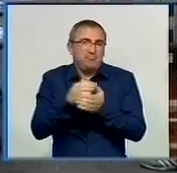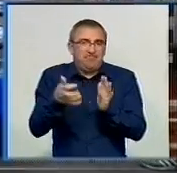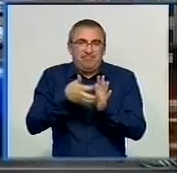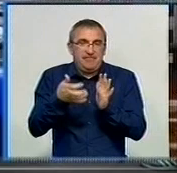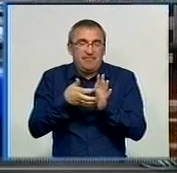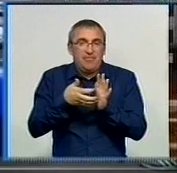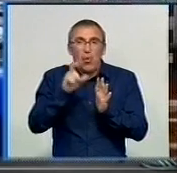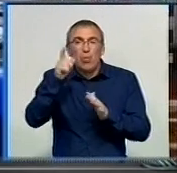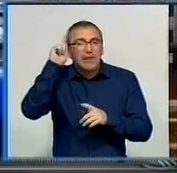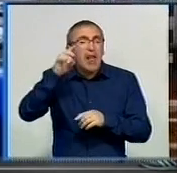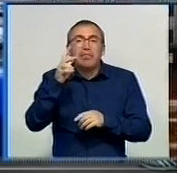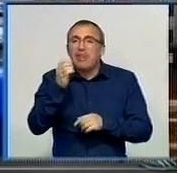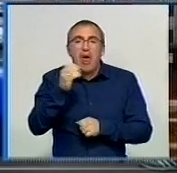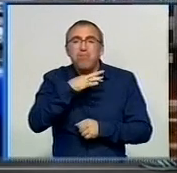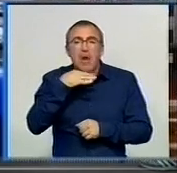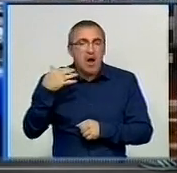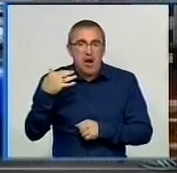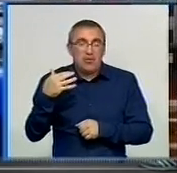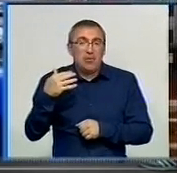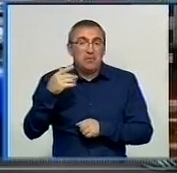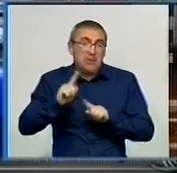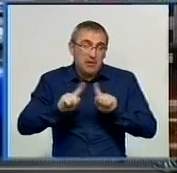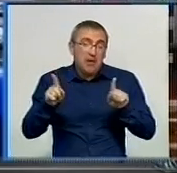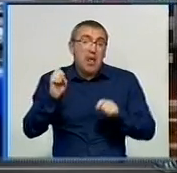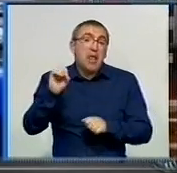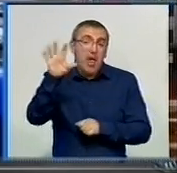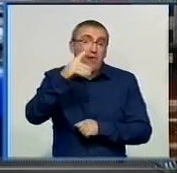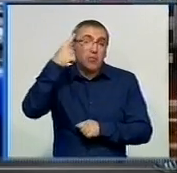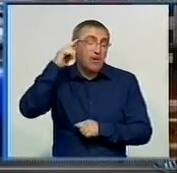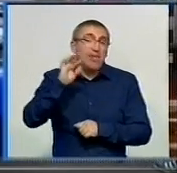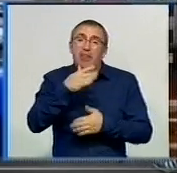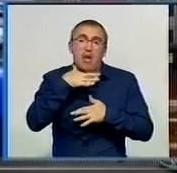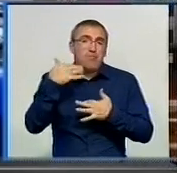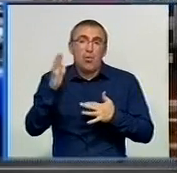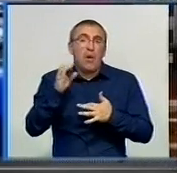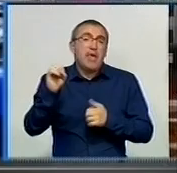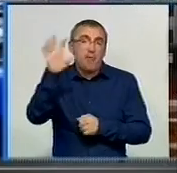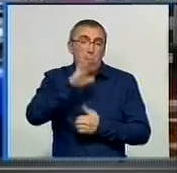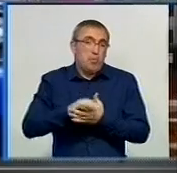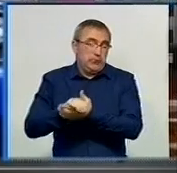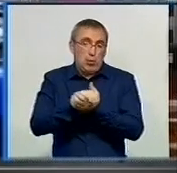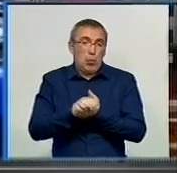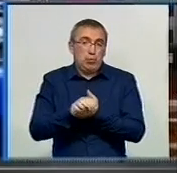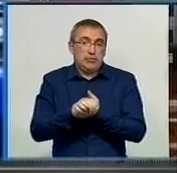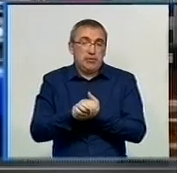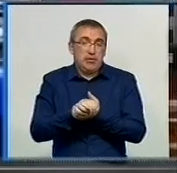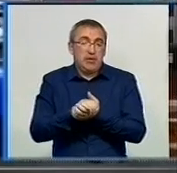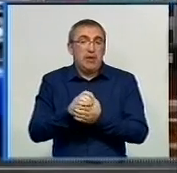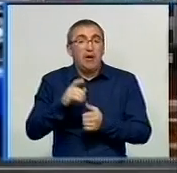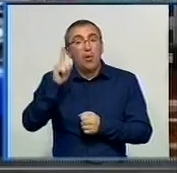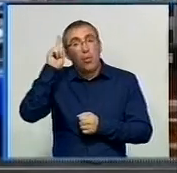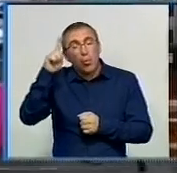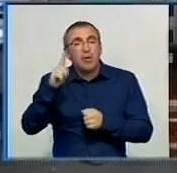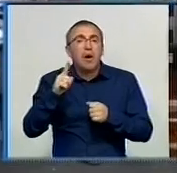знають небагато, але це не дивно, тому що навіть в Європі люди знають небагато про Європейський Союз. Тобто люди знають якісь